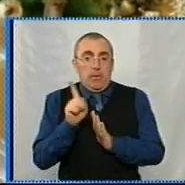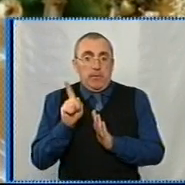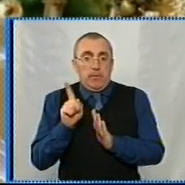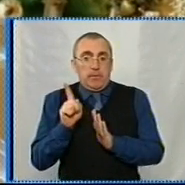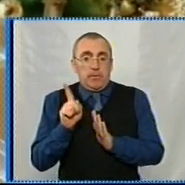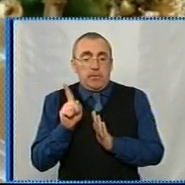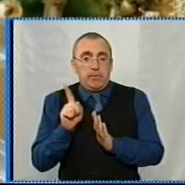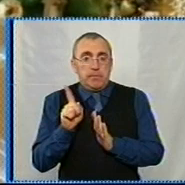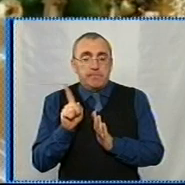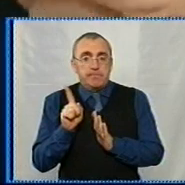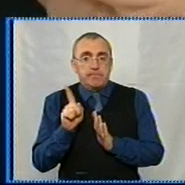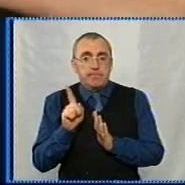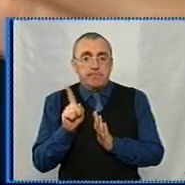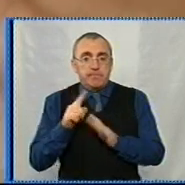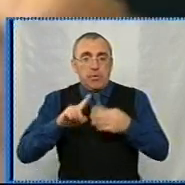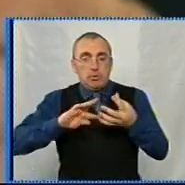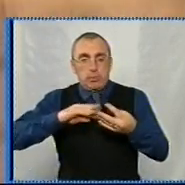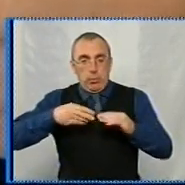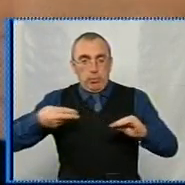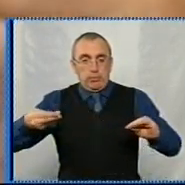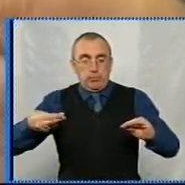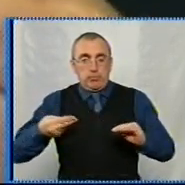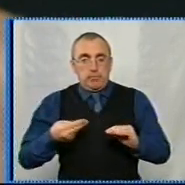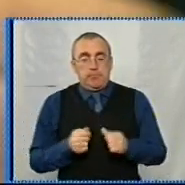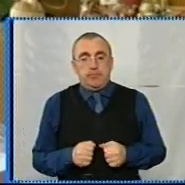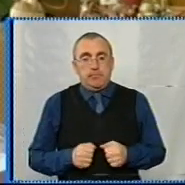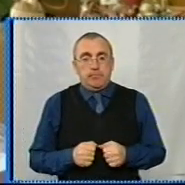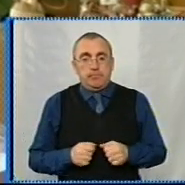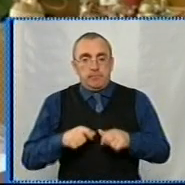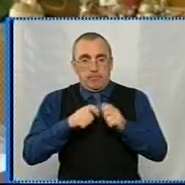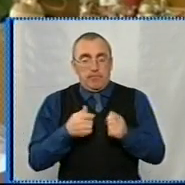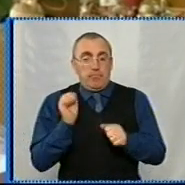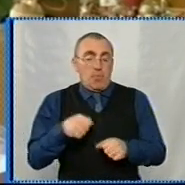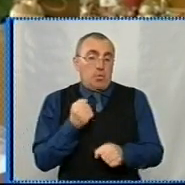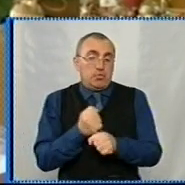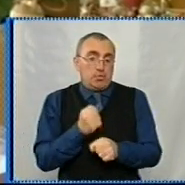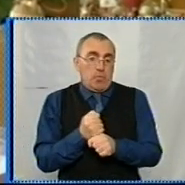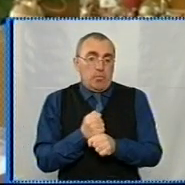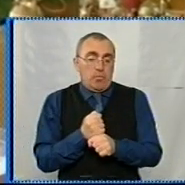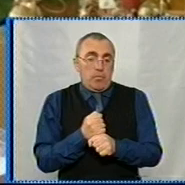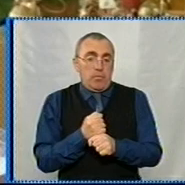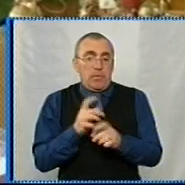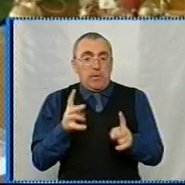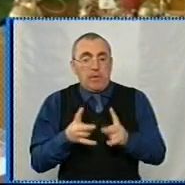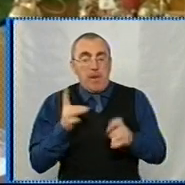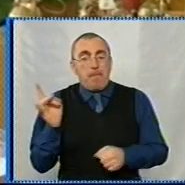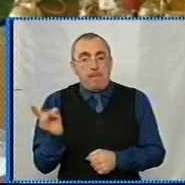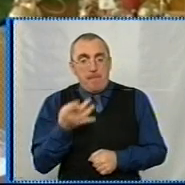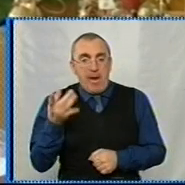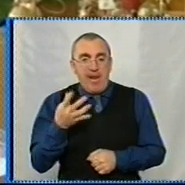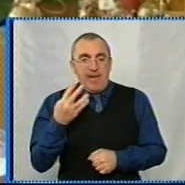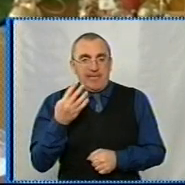скручувати. Скручуємо, я можу зробити у ніжно-білому